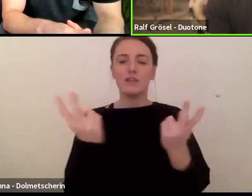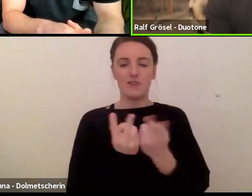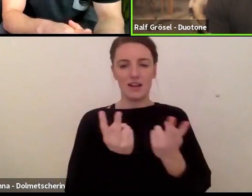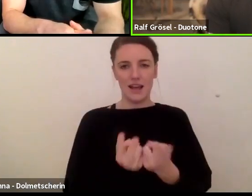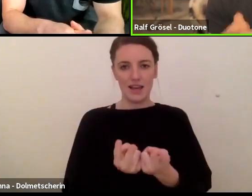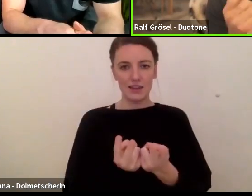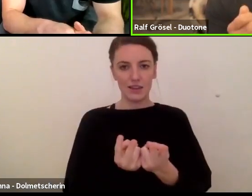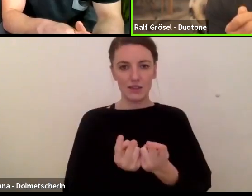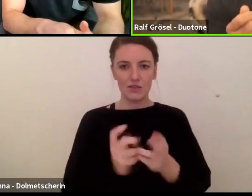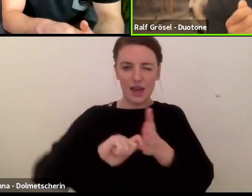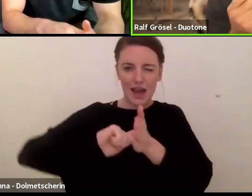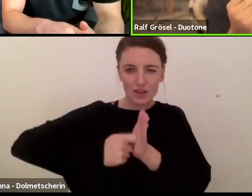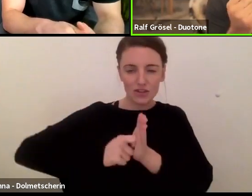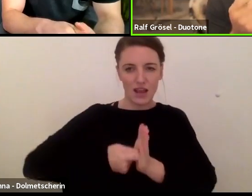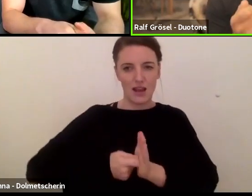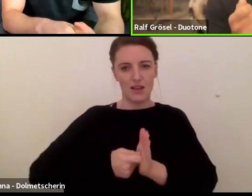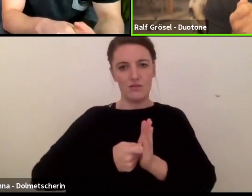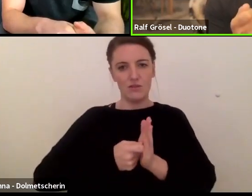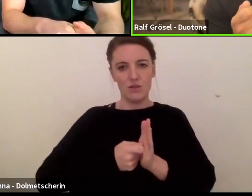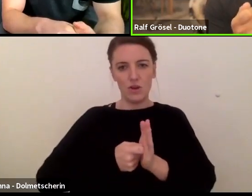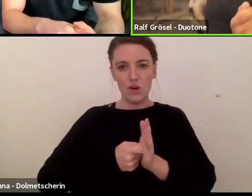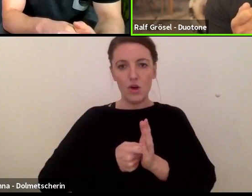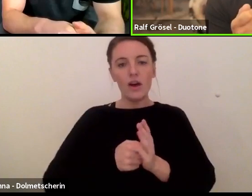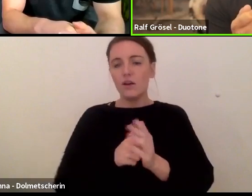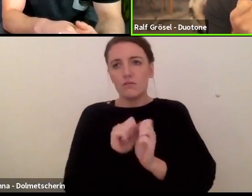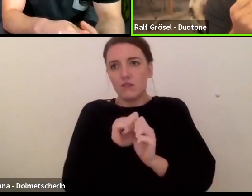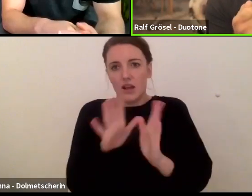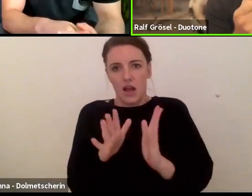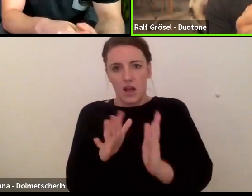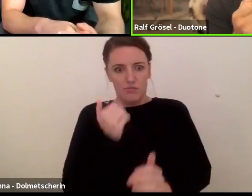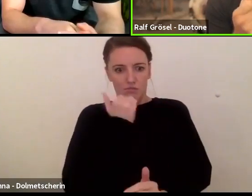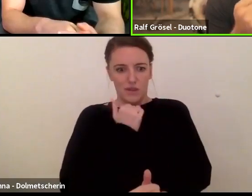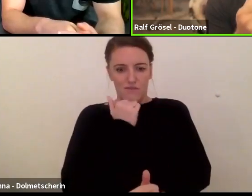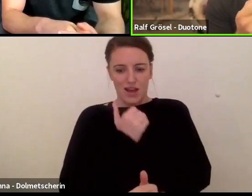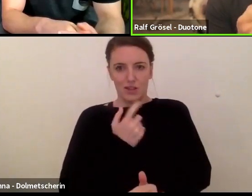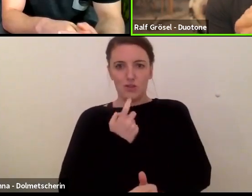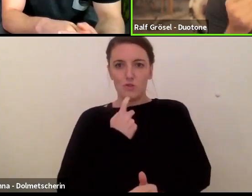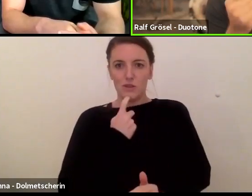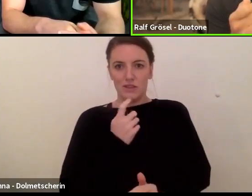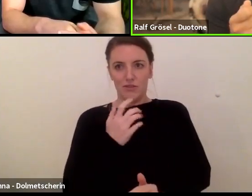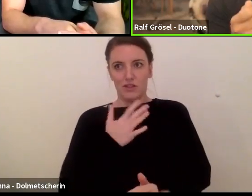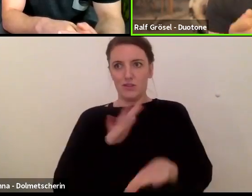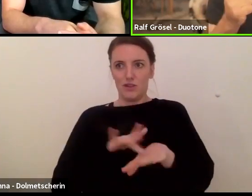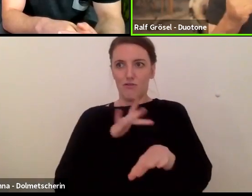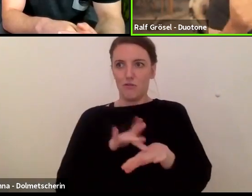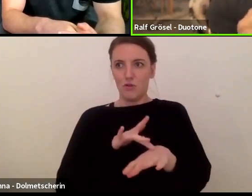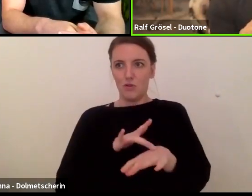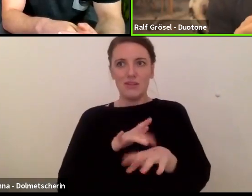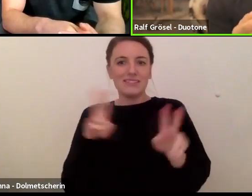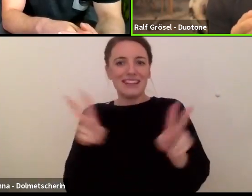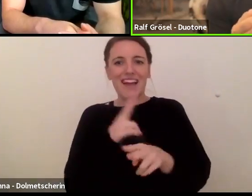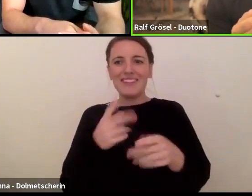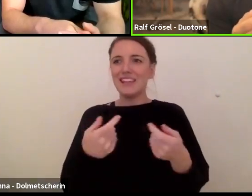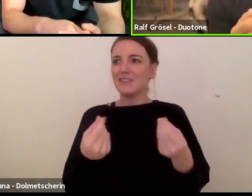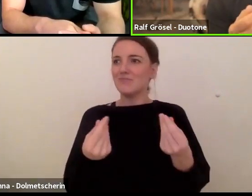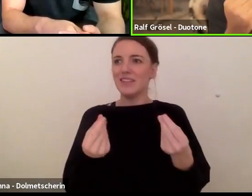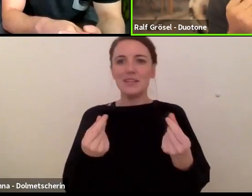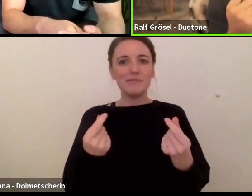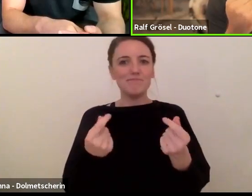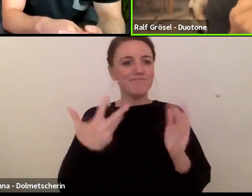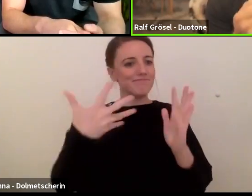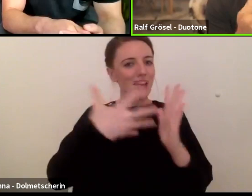Einstellen, also dieses ganze subjektive Gefühl, das kann man nicht vermessen. Das kann man zwar theoretisch vermessen,